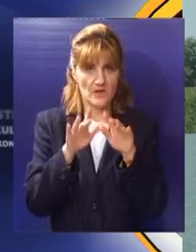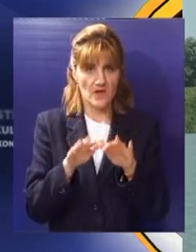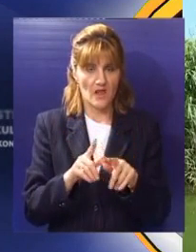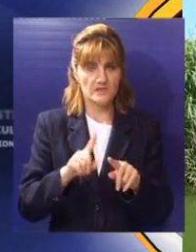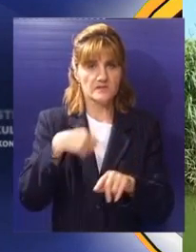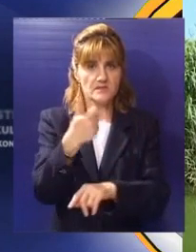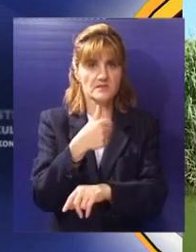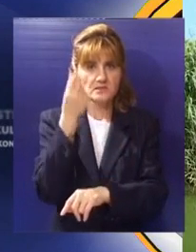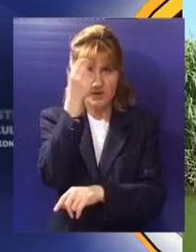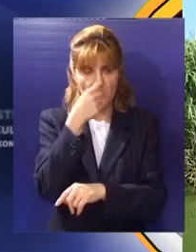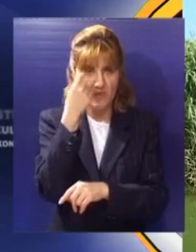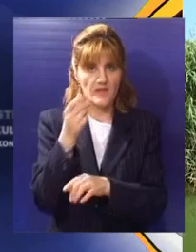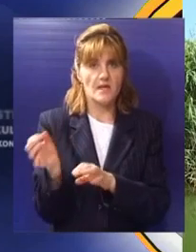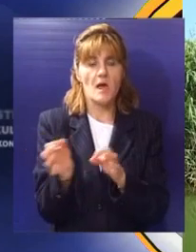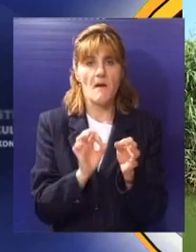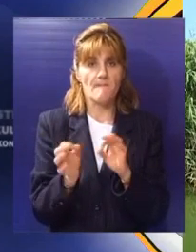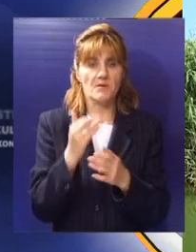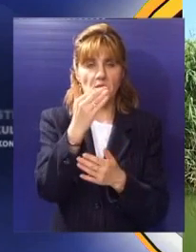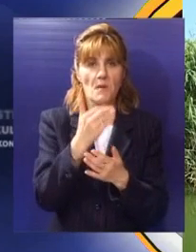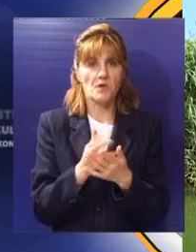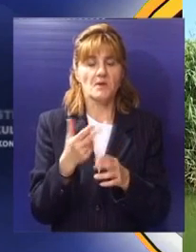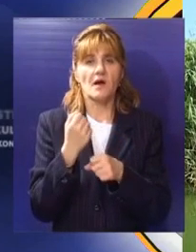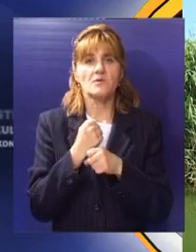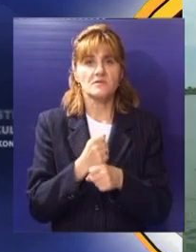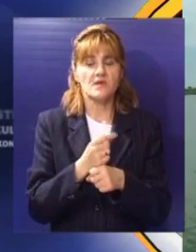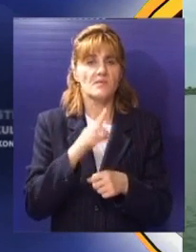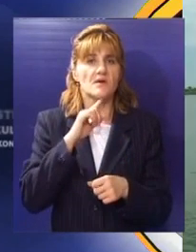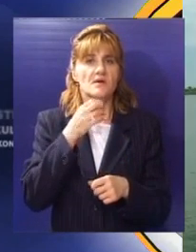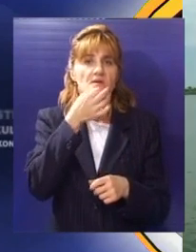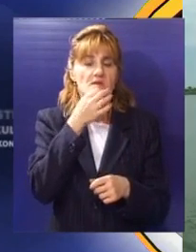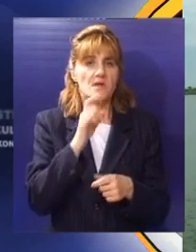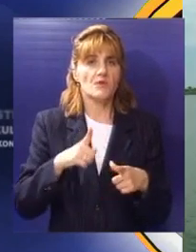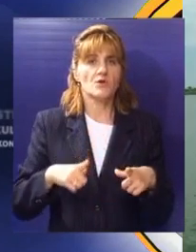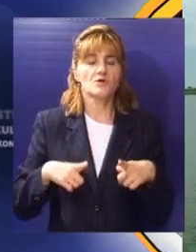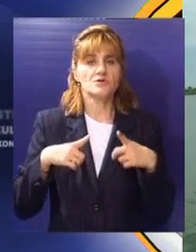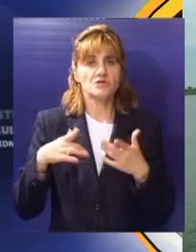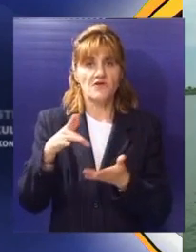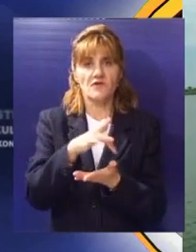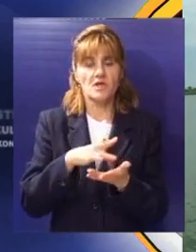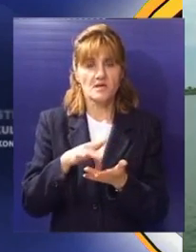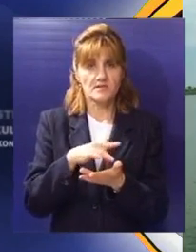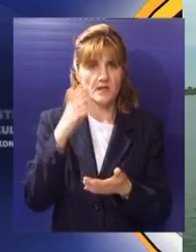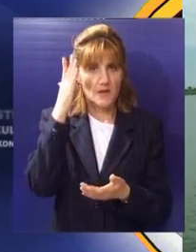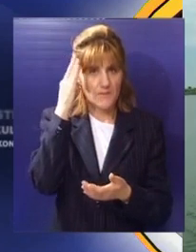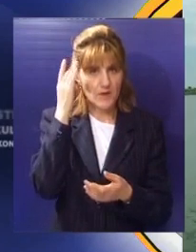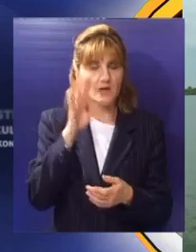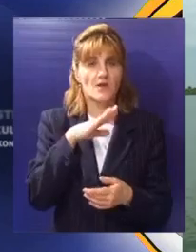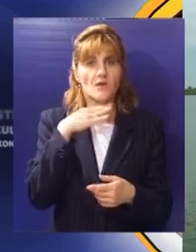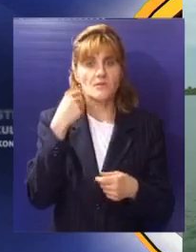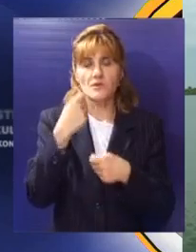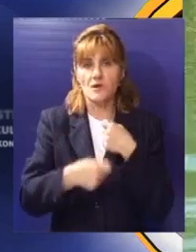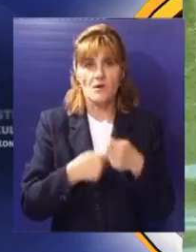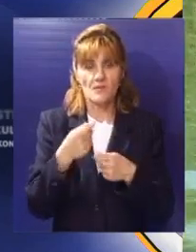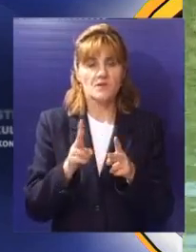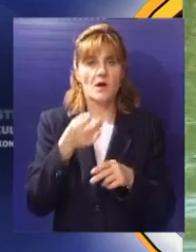za narednu sedmicu lokalne samouprave je pripremilo program zaštite i unapređenja životne sredine u okviru koga su predviđene brojne